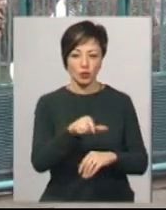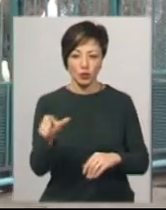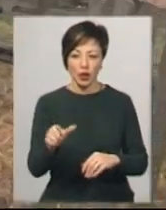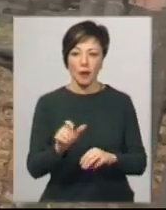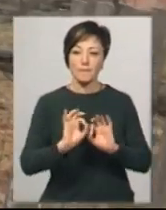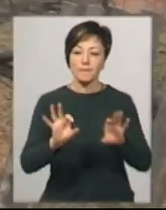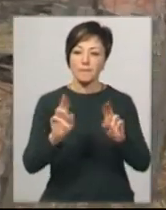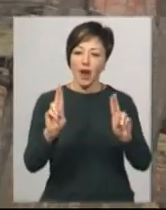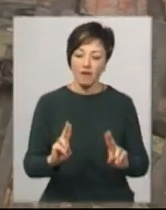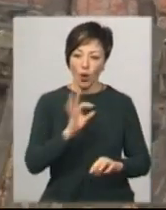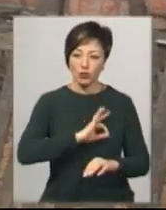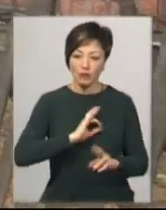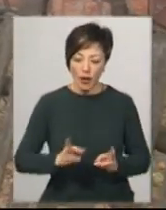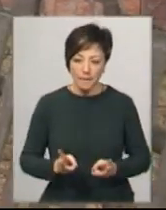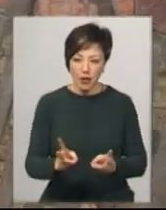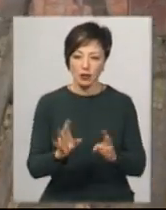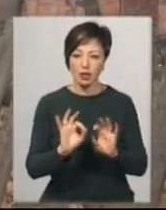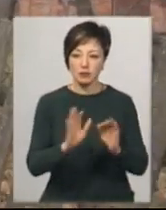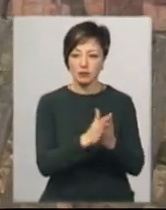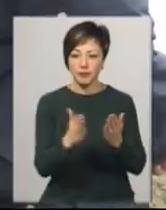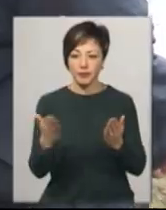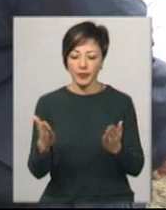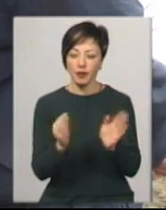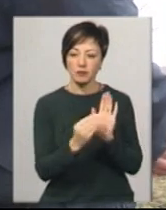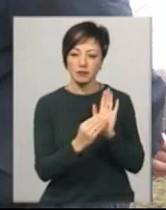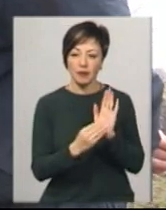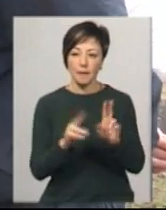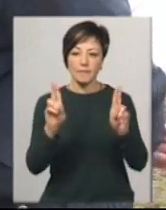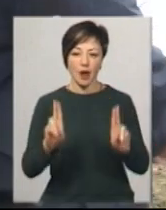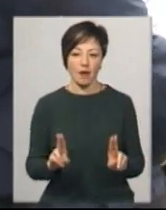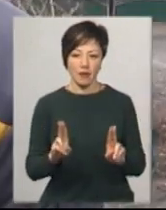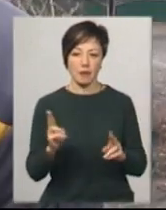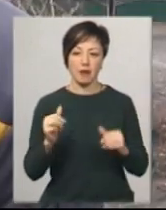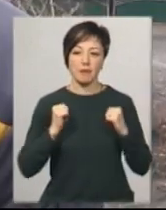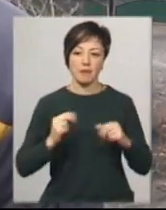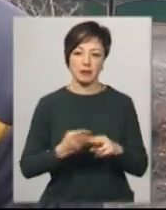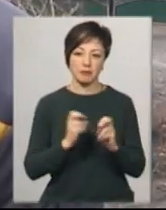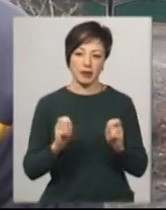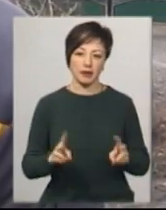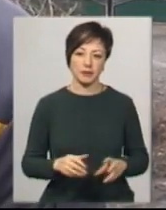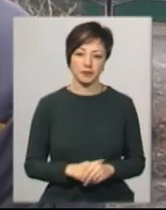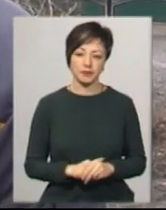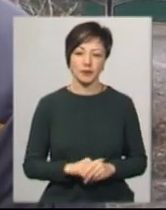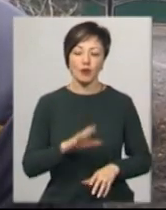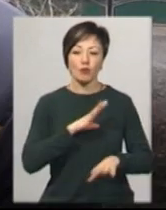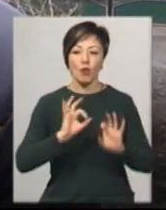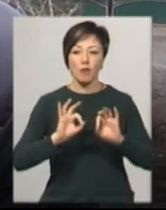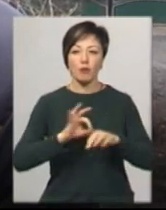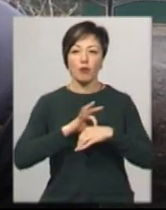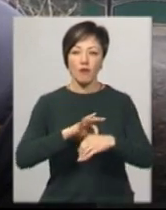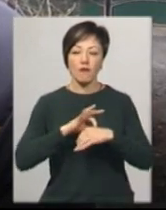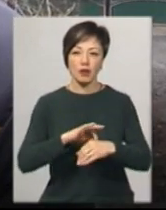печами та роздавали листівки з застереженнями не нехтувати правилами безпеки. «Було проведено